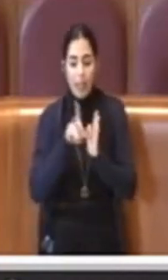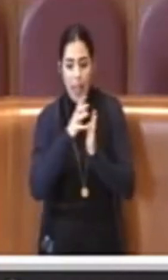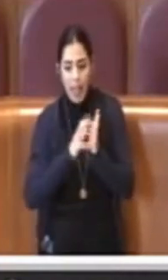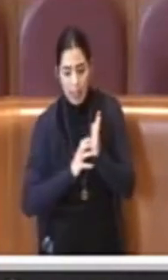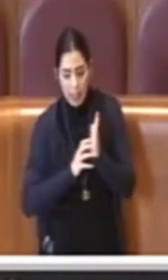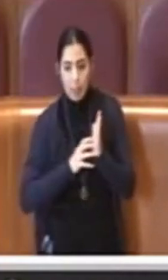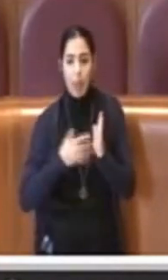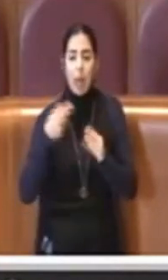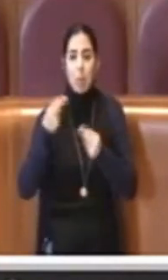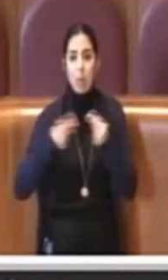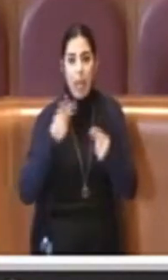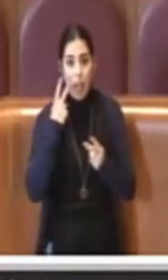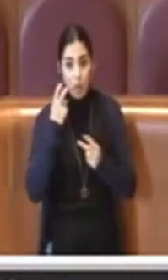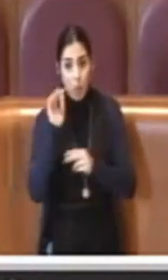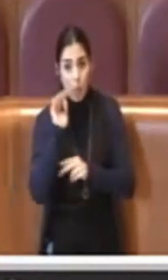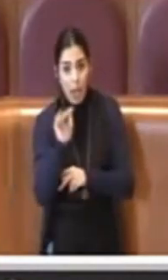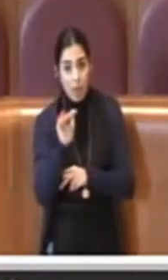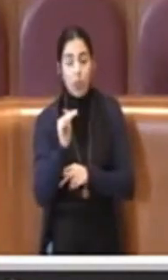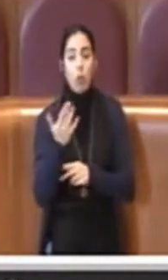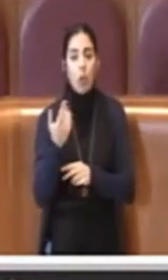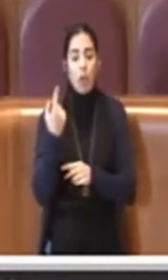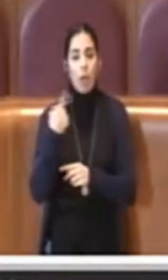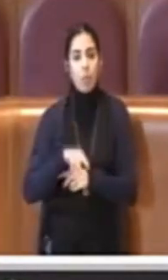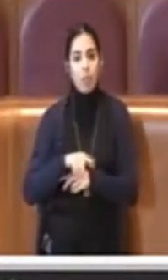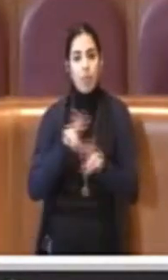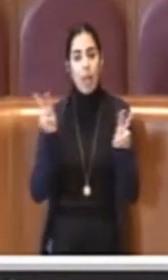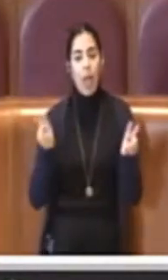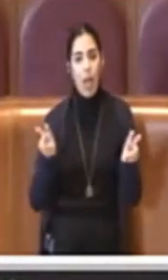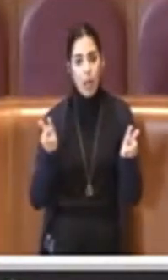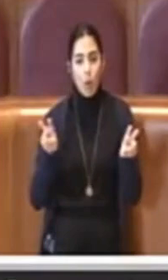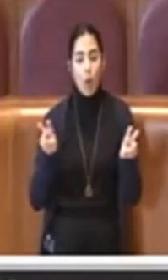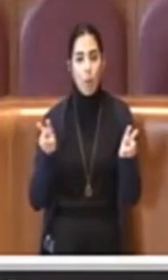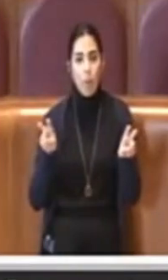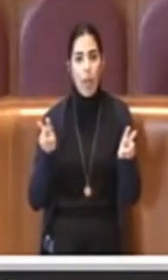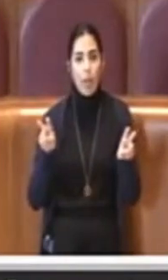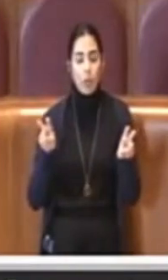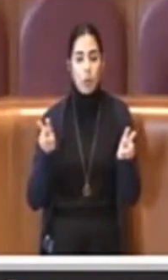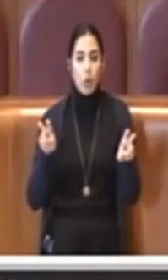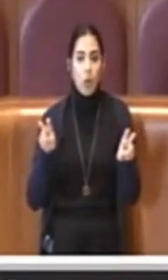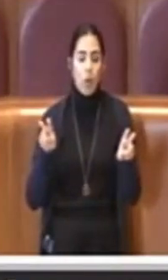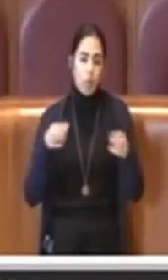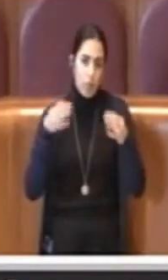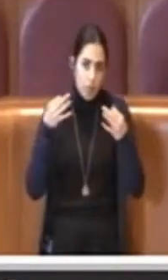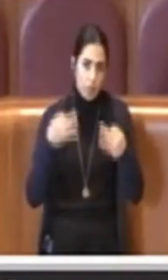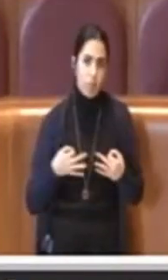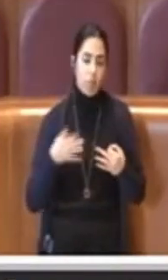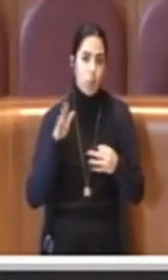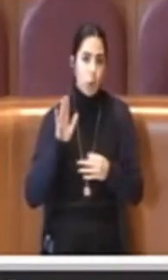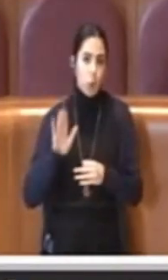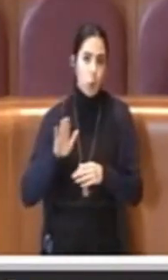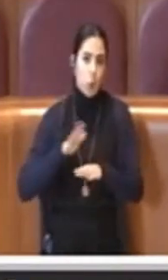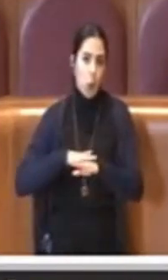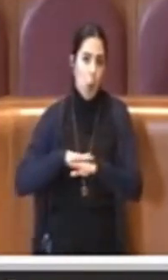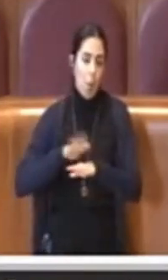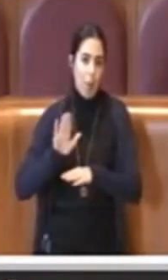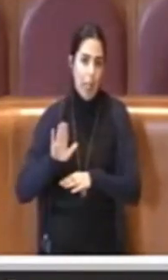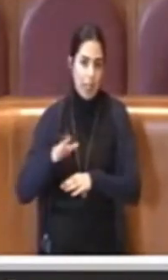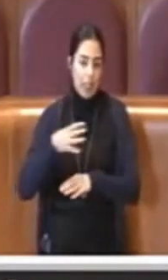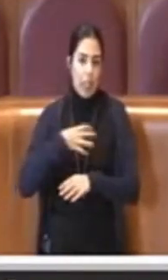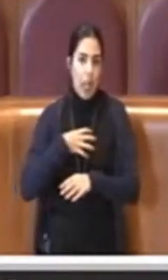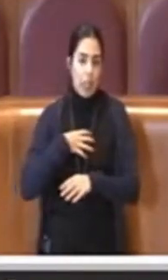previsione è sempre comunque un tema certamente di competenza poi dell